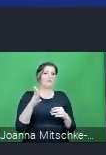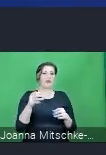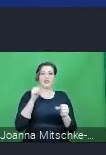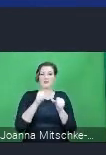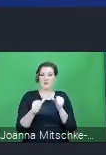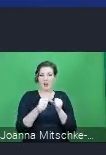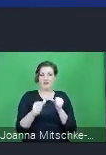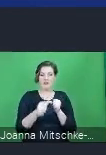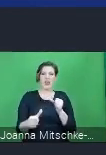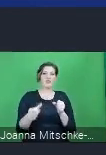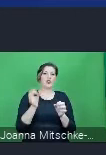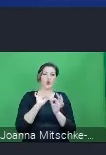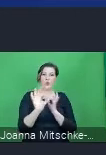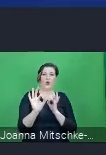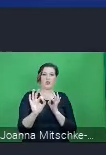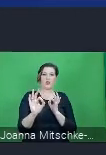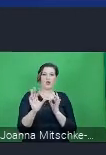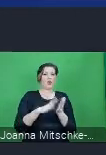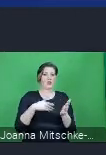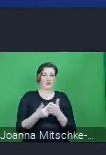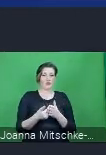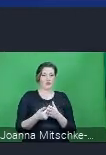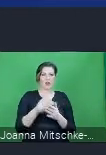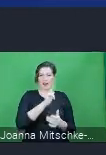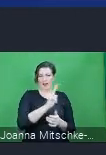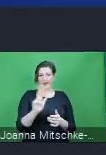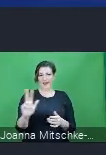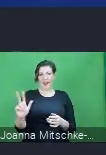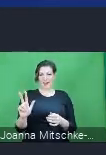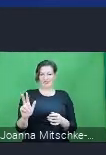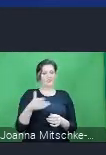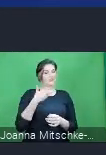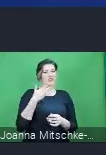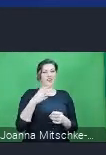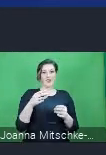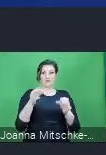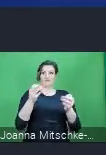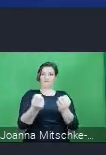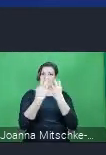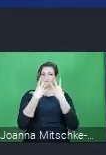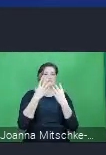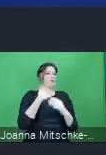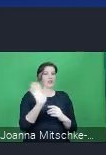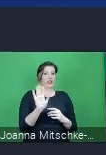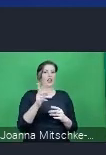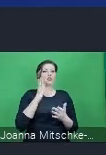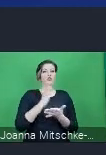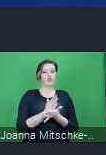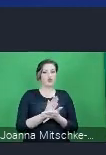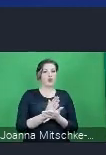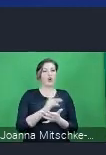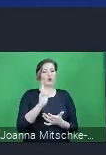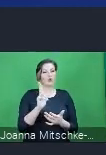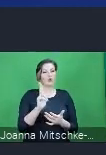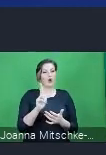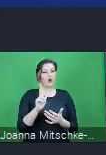autoryzacji, tak żeby tylko uprawnione podmioty i instytucje jakby mogły mieć dostęp do tych danych, a przede wszystkim mogły